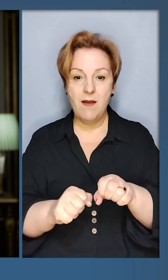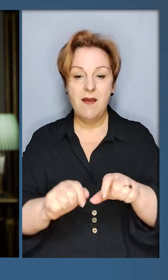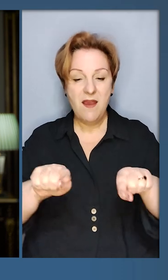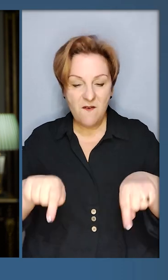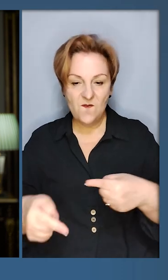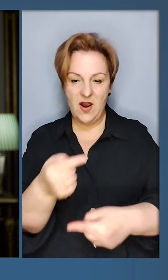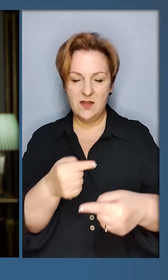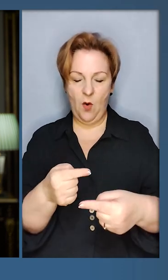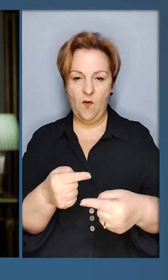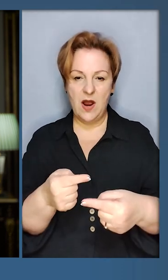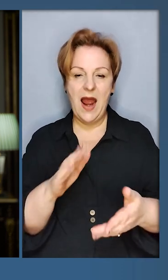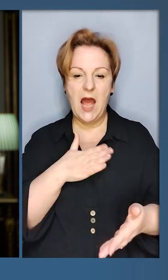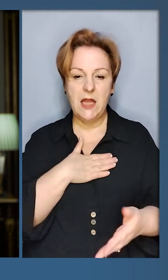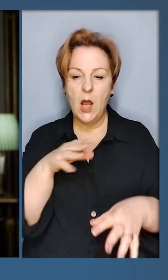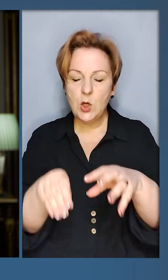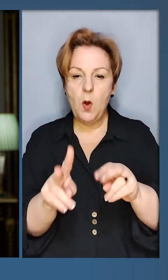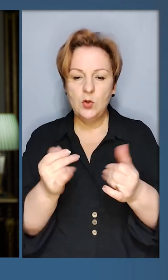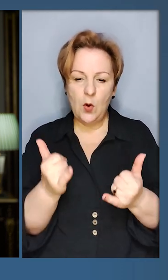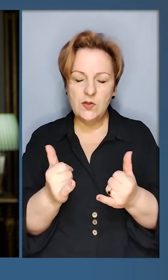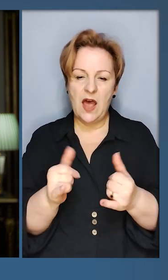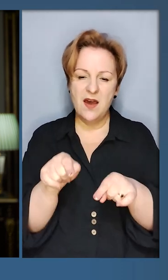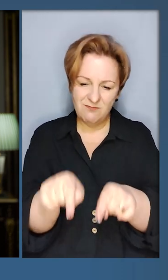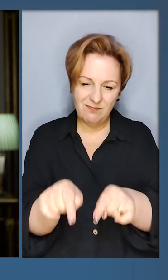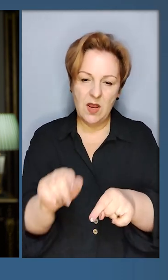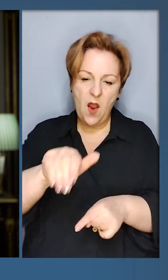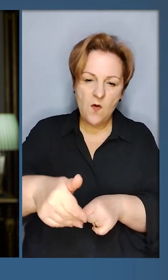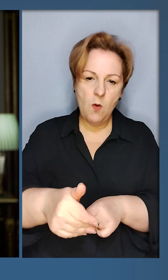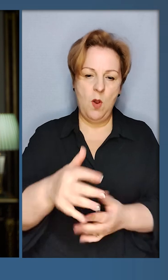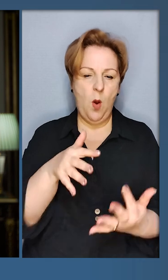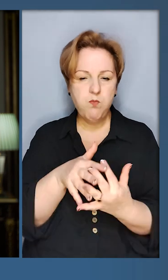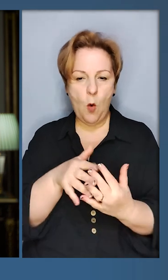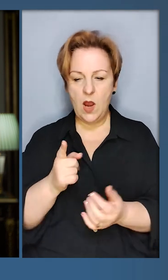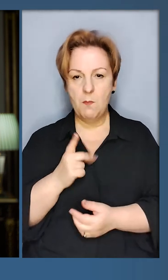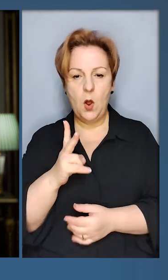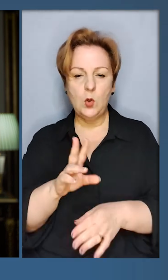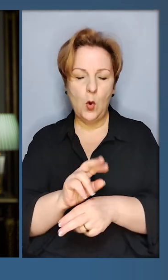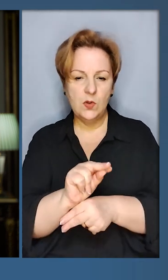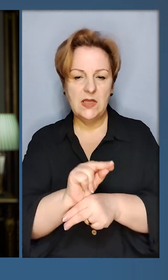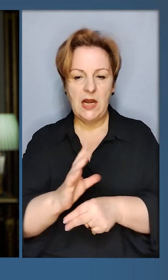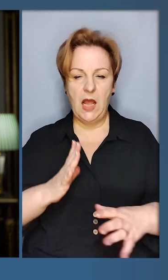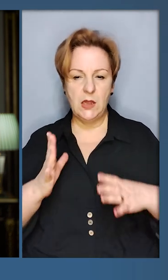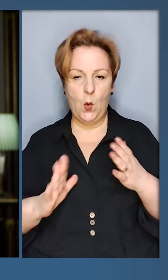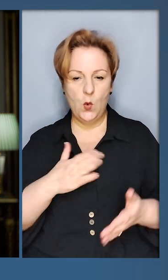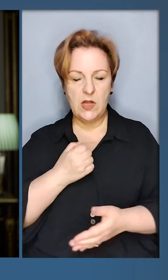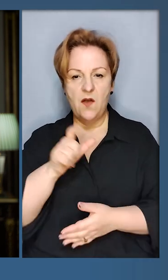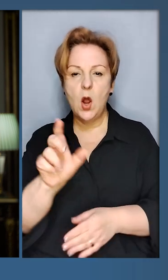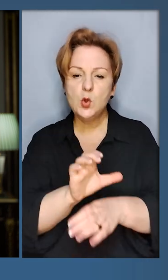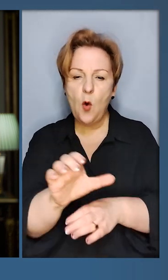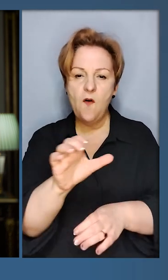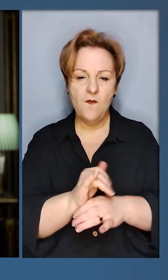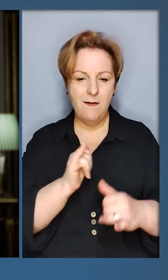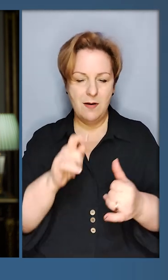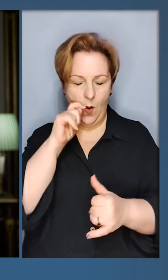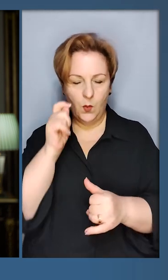відновлює наші позиції, хто зараз в окопі, хто зараз на бойових постах, хто тренує наших воїнів, хто